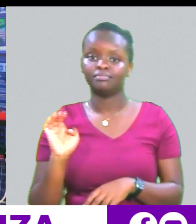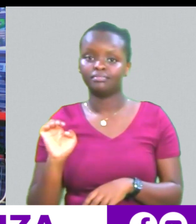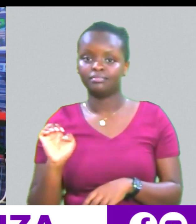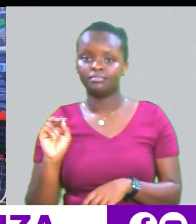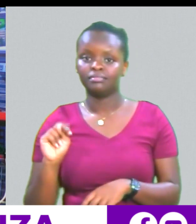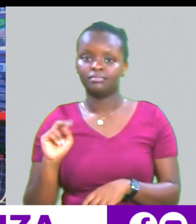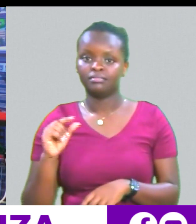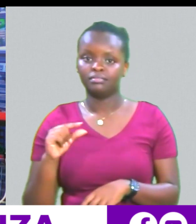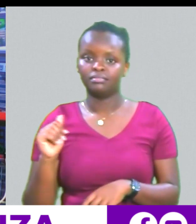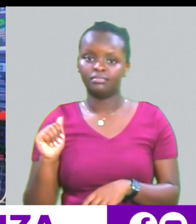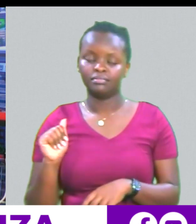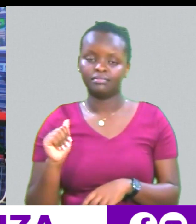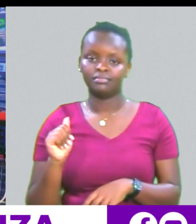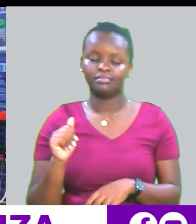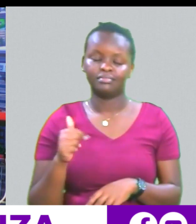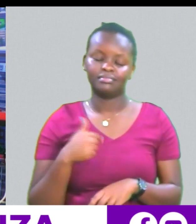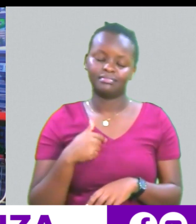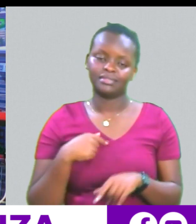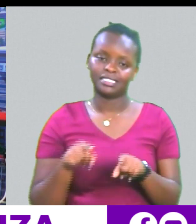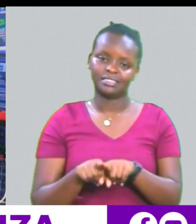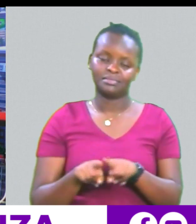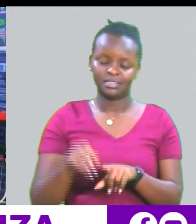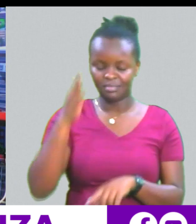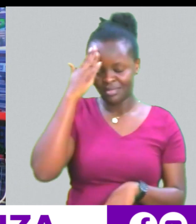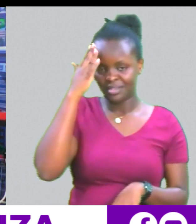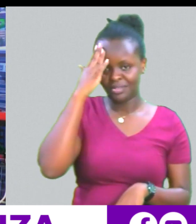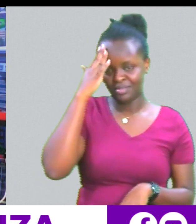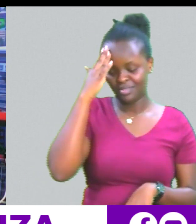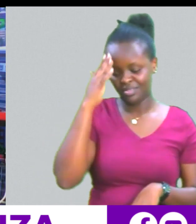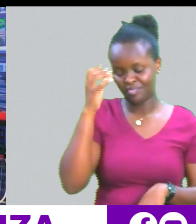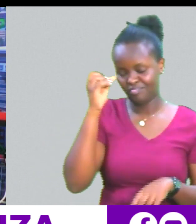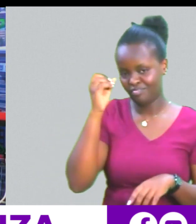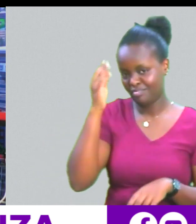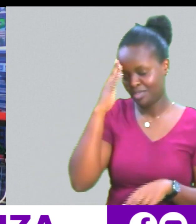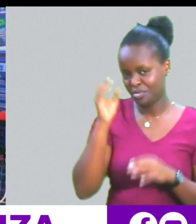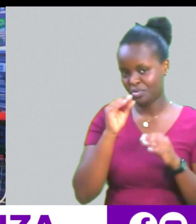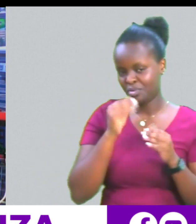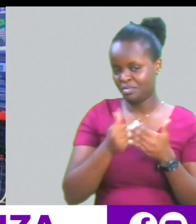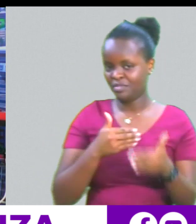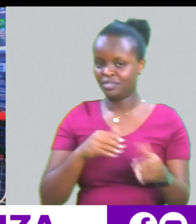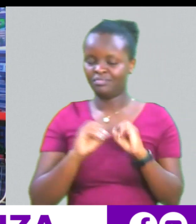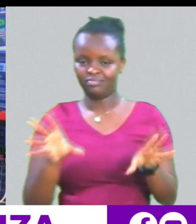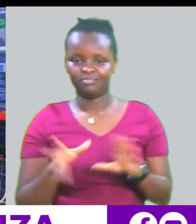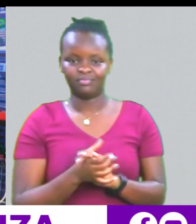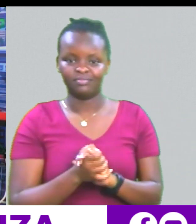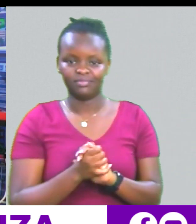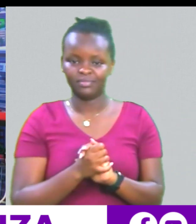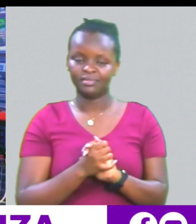Pia mimi mechanuka baithi we Yes Nukua pia mimi mehanki dogo Anyway